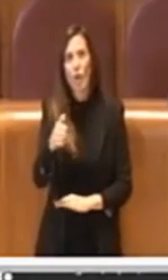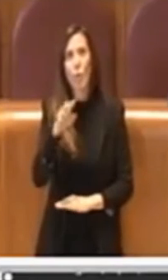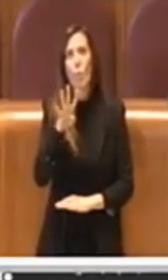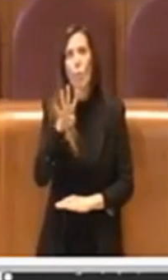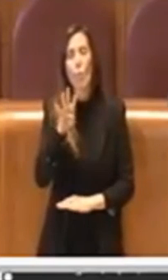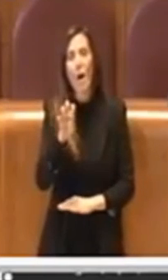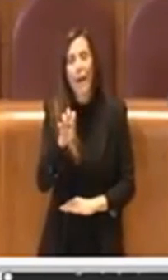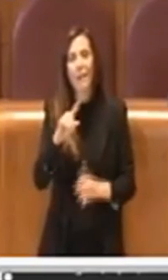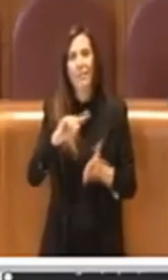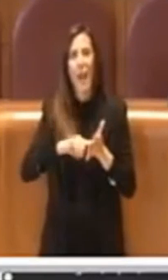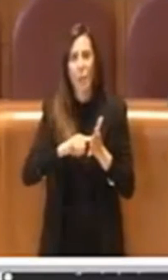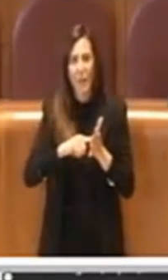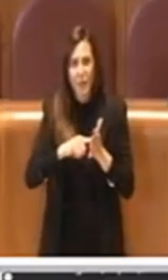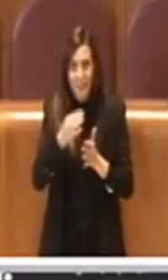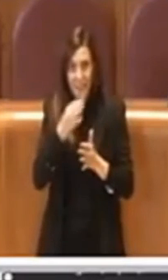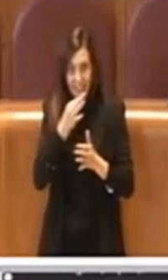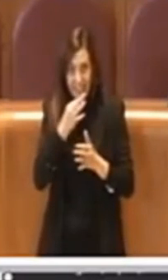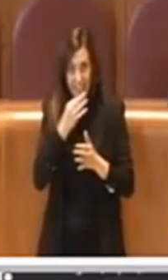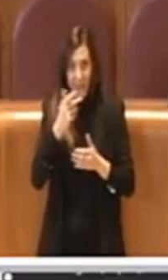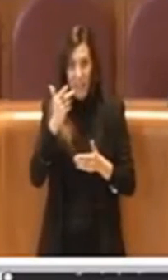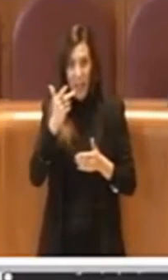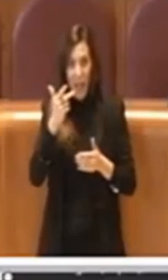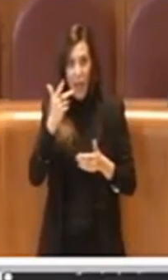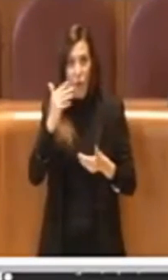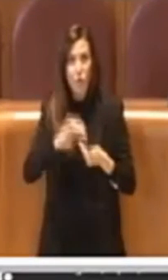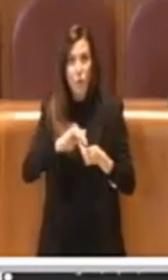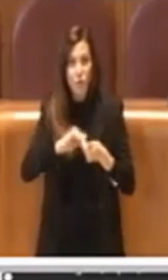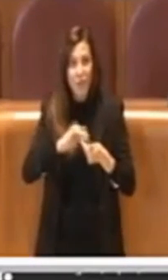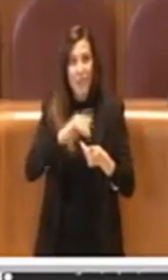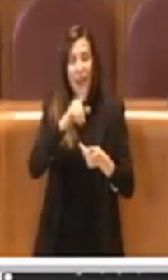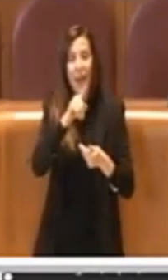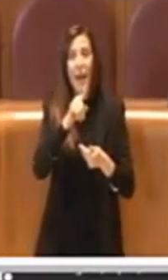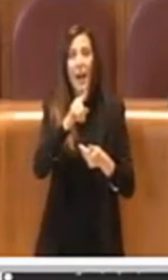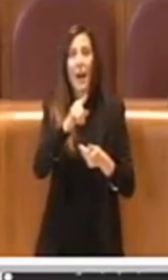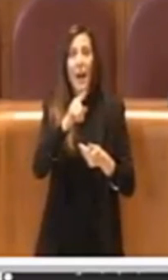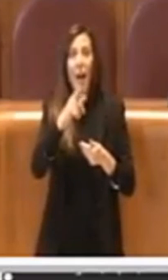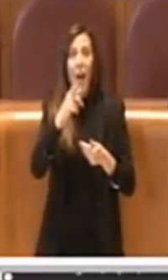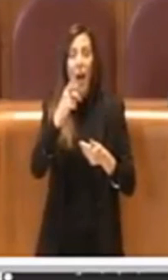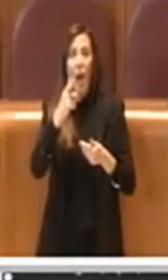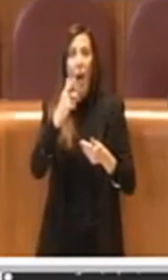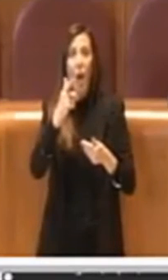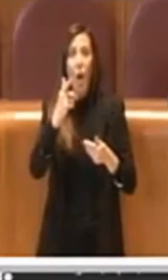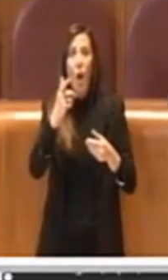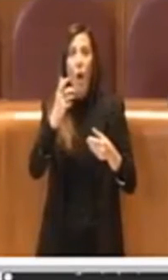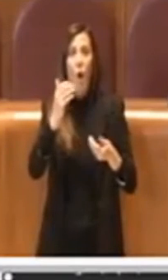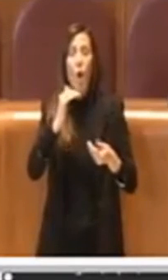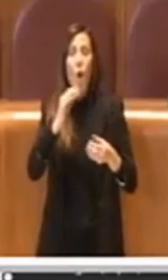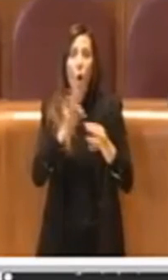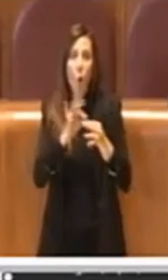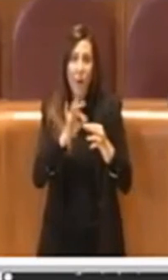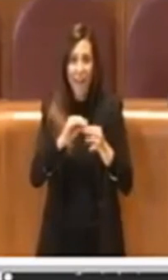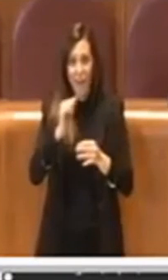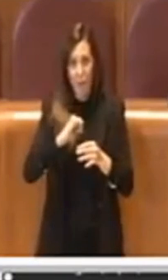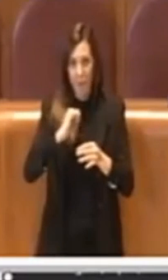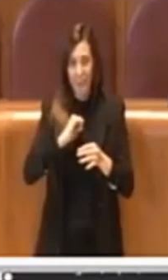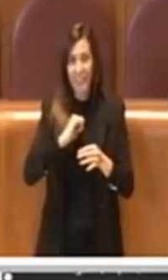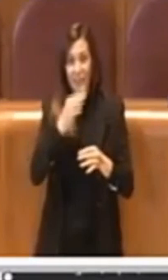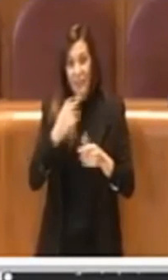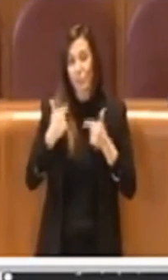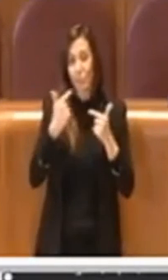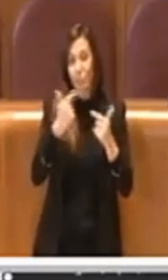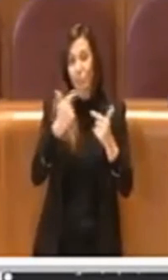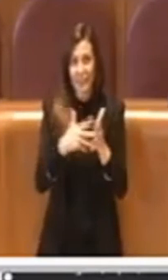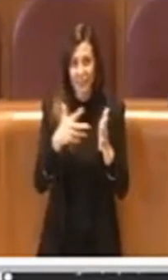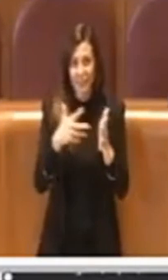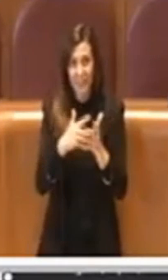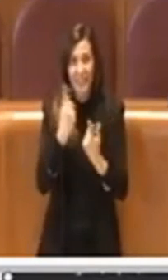che per una società in concordato preventivo oggettivamente mette in difficoltà. La situazione è una situazione